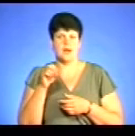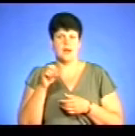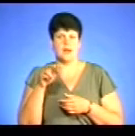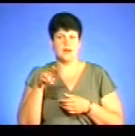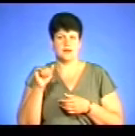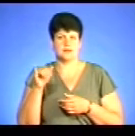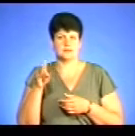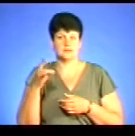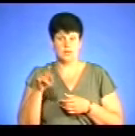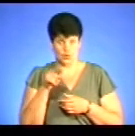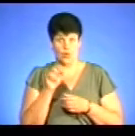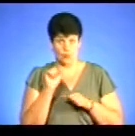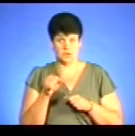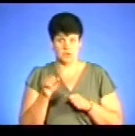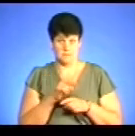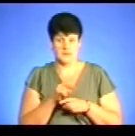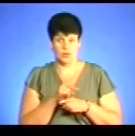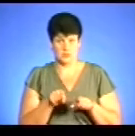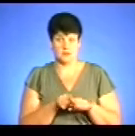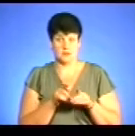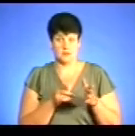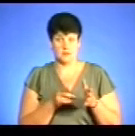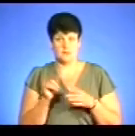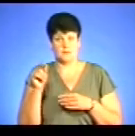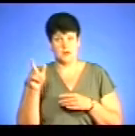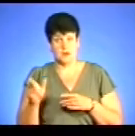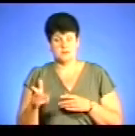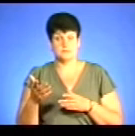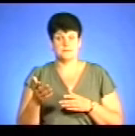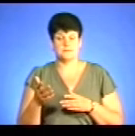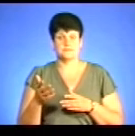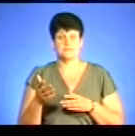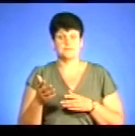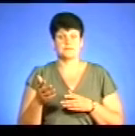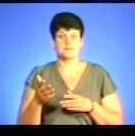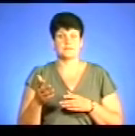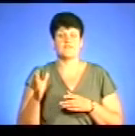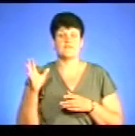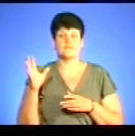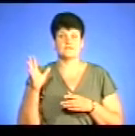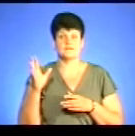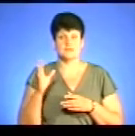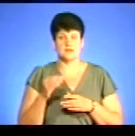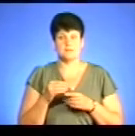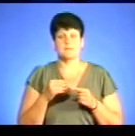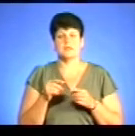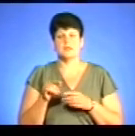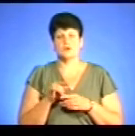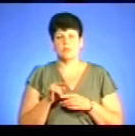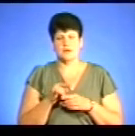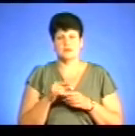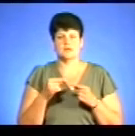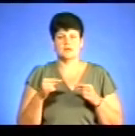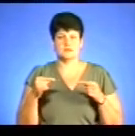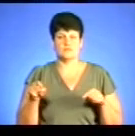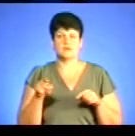він, його можна підробити, ну, так, в плані пляшки, в плані… Підробляють і такий… Все підробляють. Підробляють різні… Вони бачать,